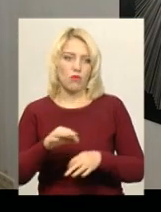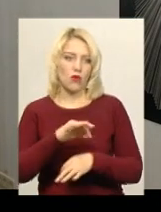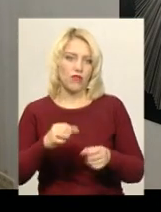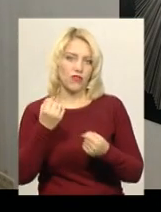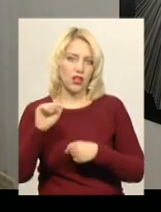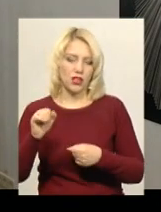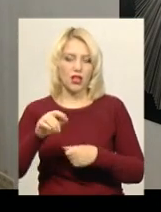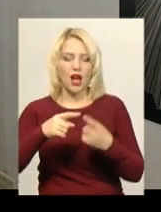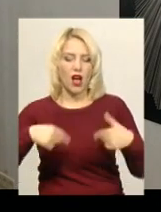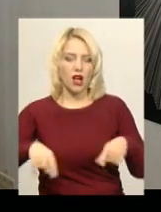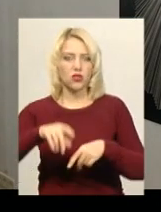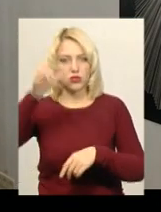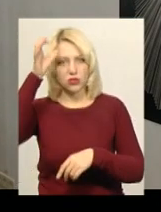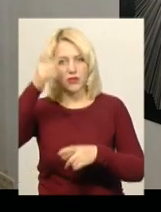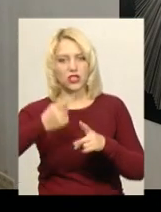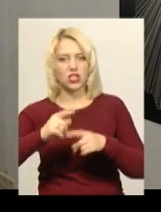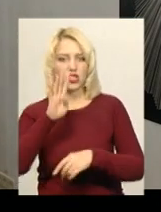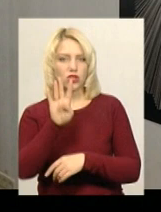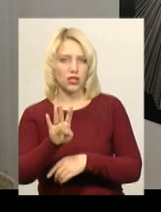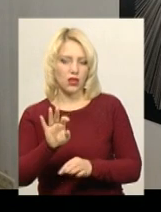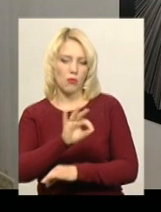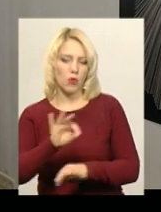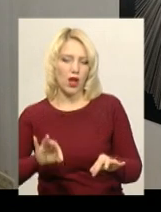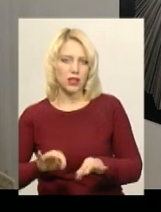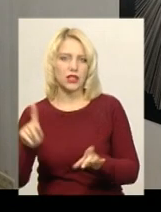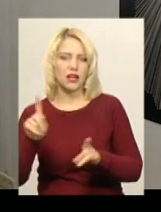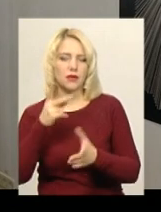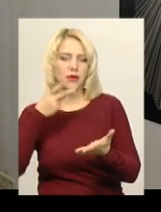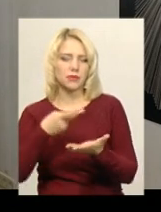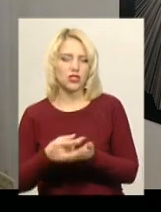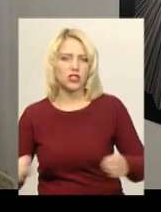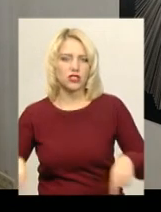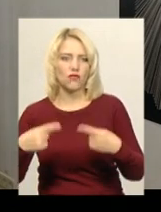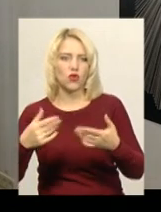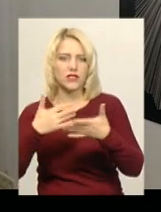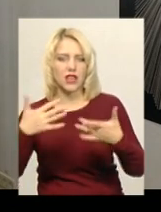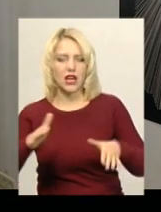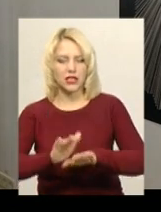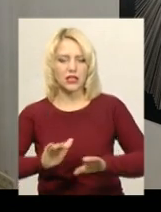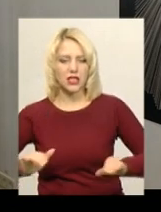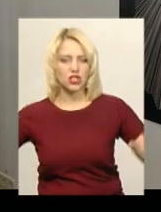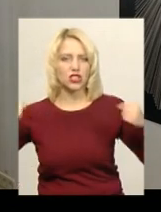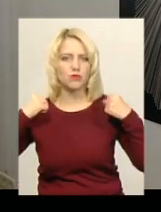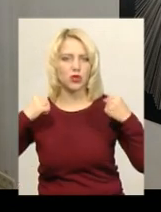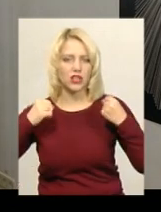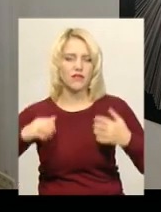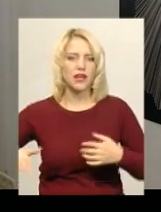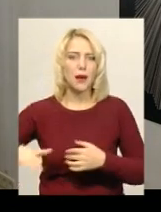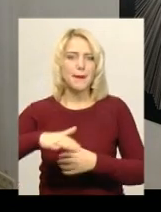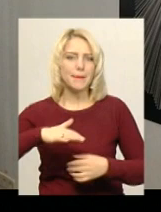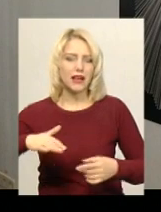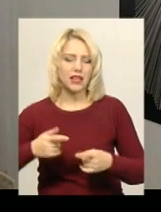галузі освіти. Це 4 проєкти, які передбачають створення всіляких дитячих спортивних майданчиків,